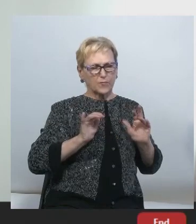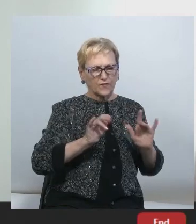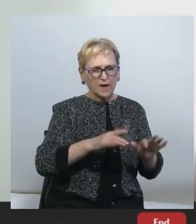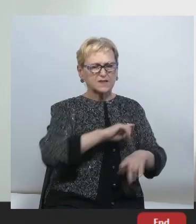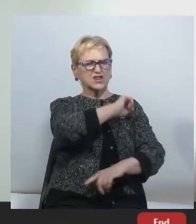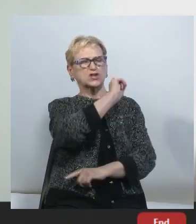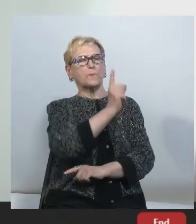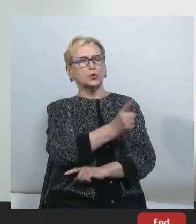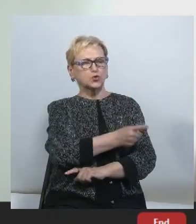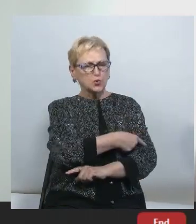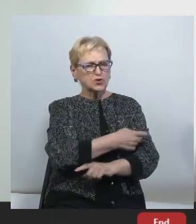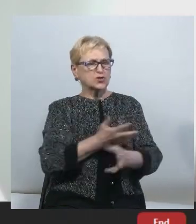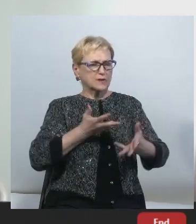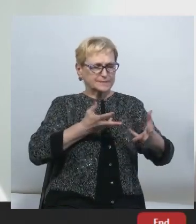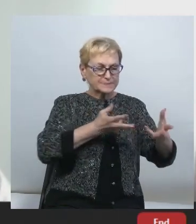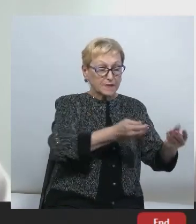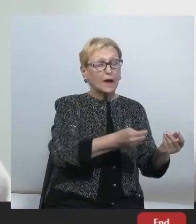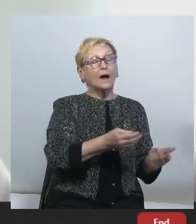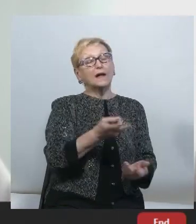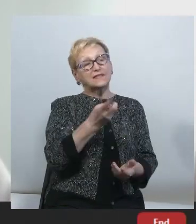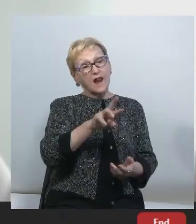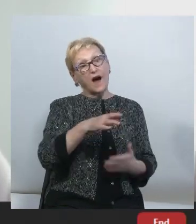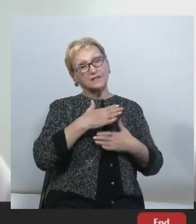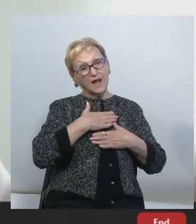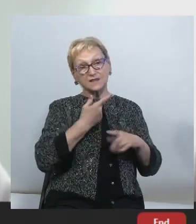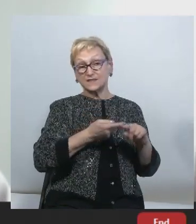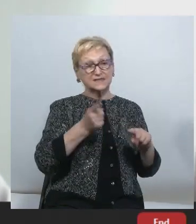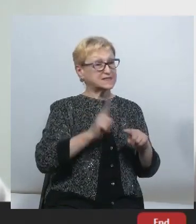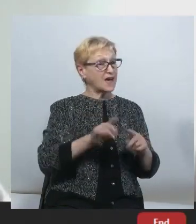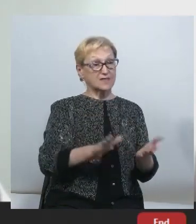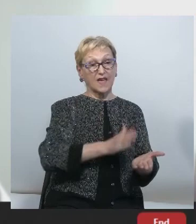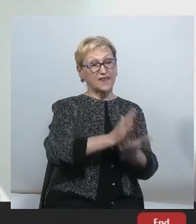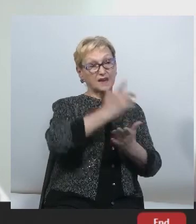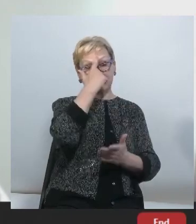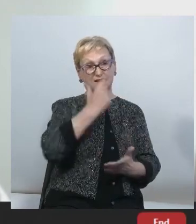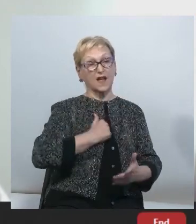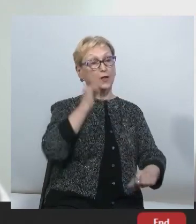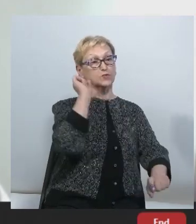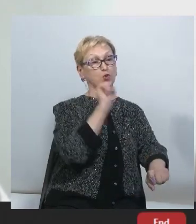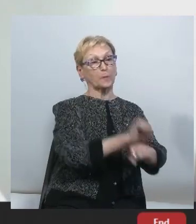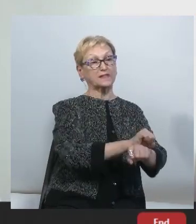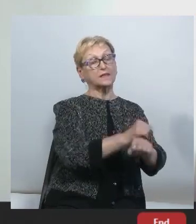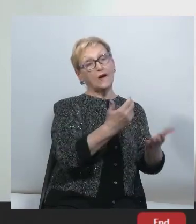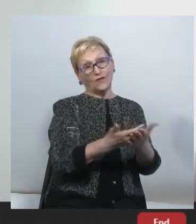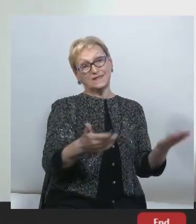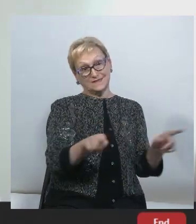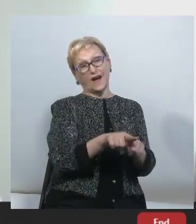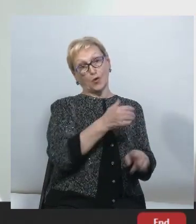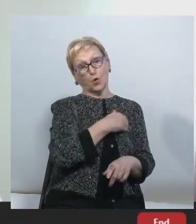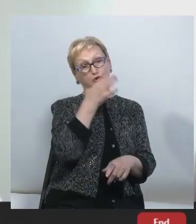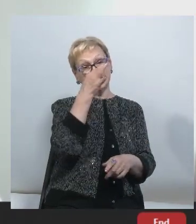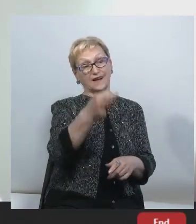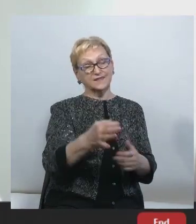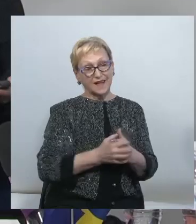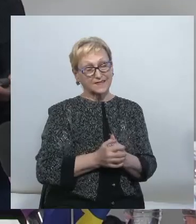потужніша. Але для нас це не є сигналом зупинитися. Ось так я хочу сказати. Дякую, дякую,